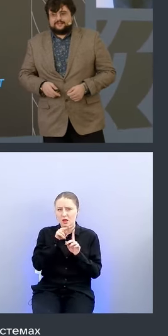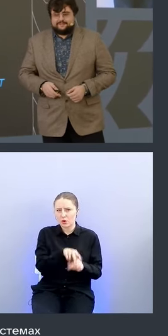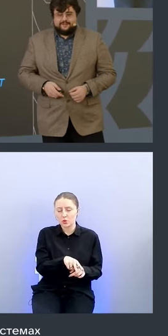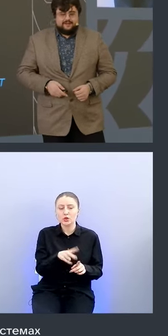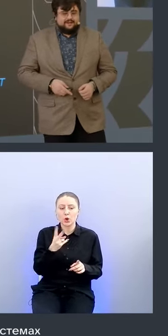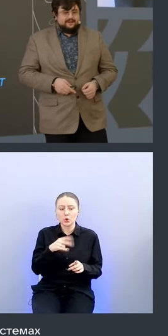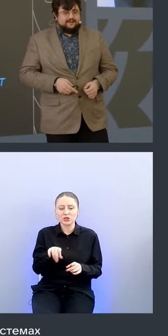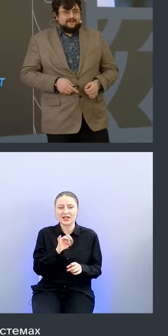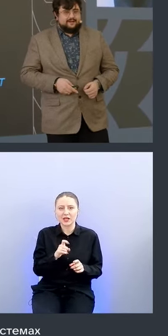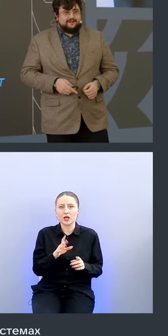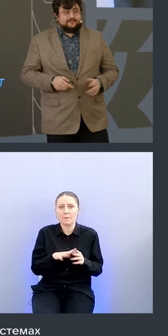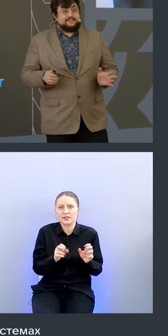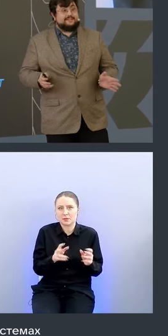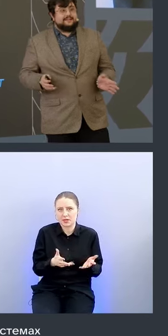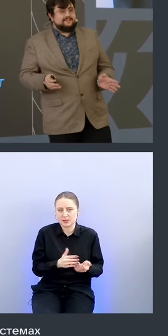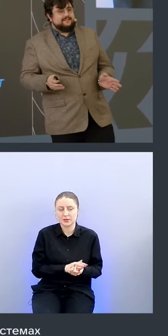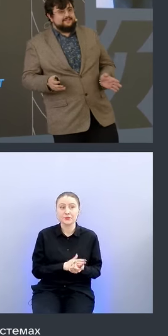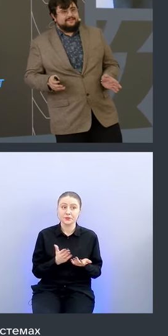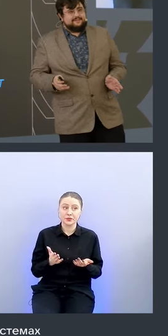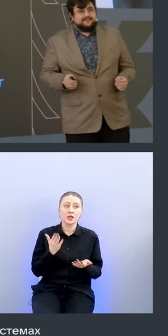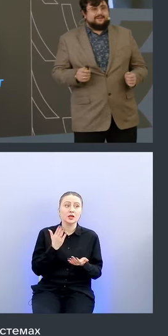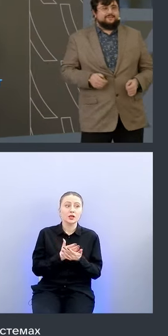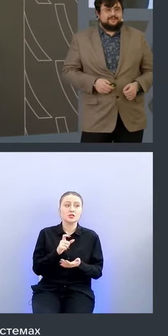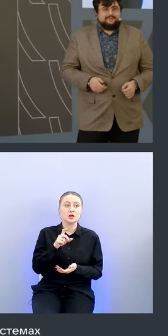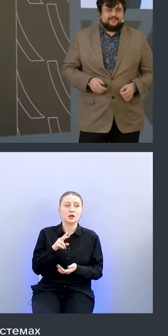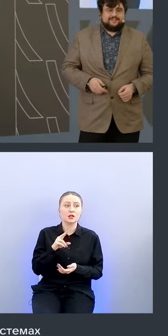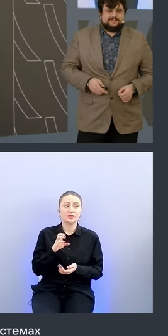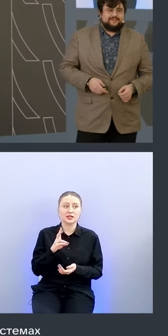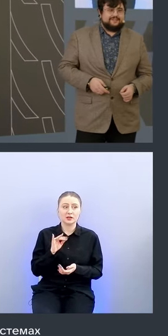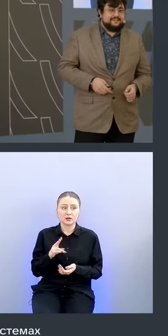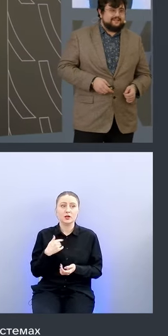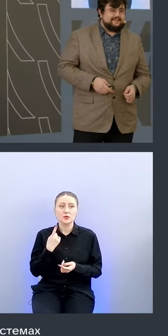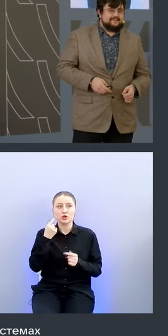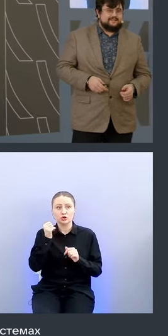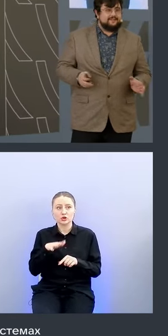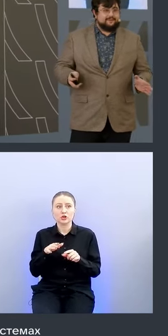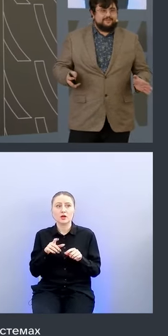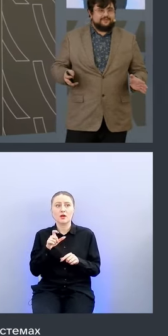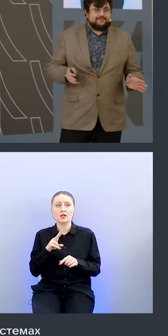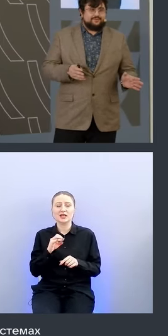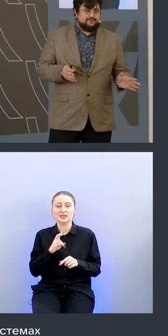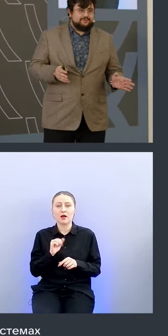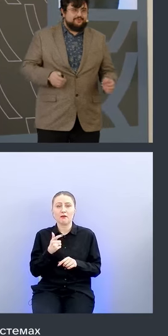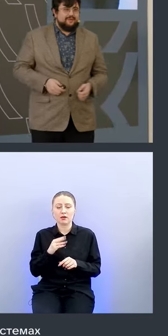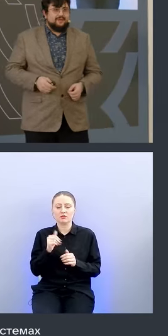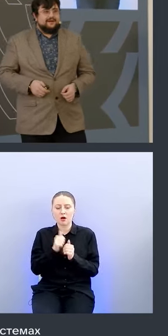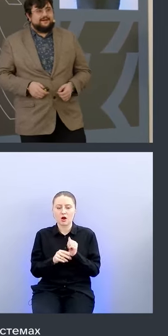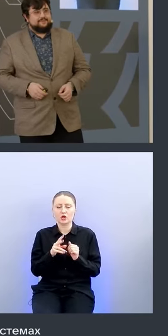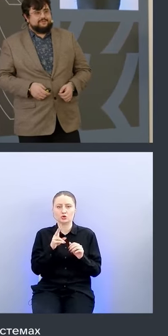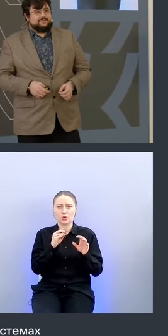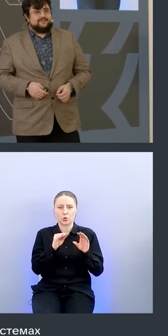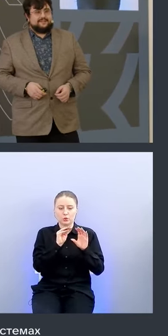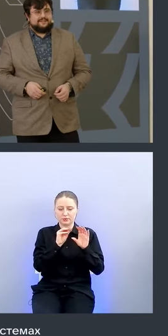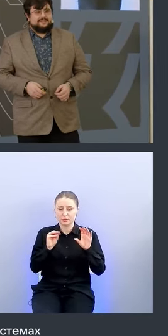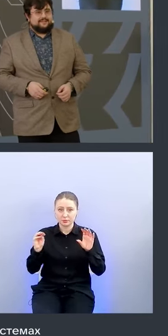обезопасить у нас есть elastic вот и мы решили ставить elastic agent stand alone каждую ноду а